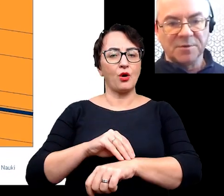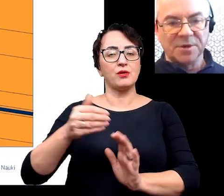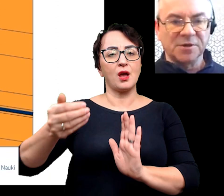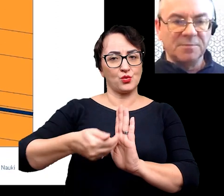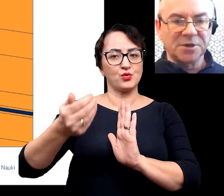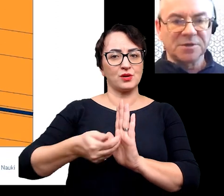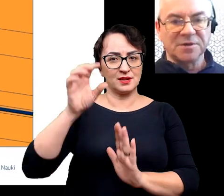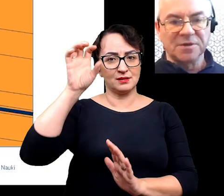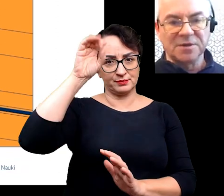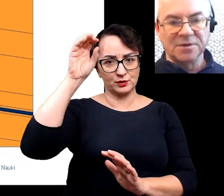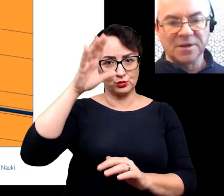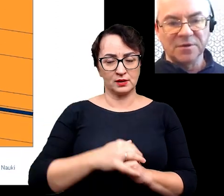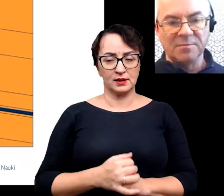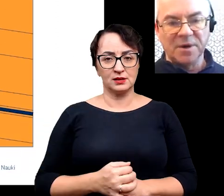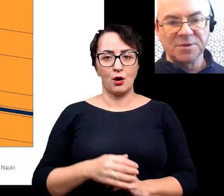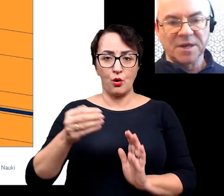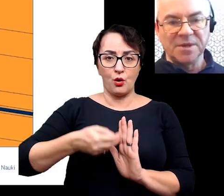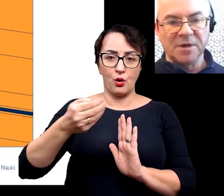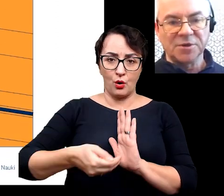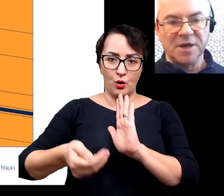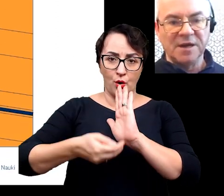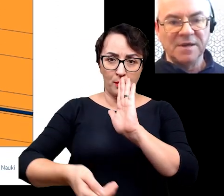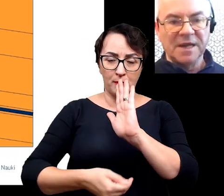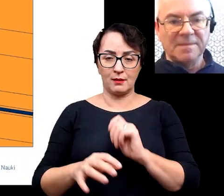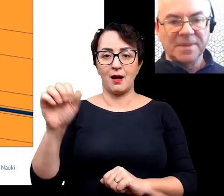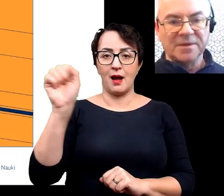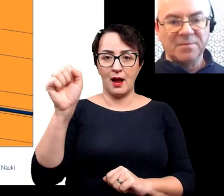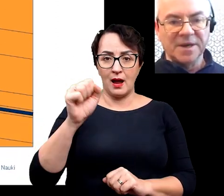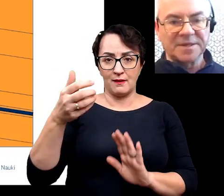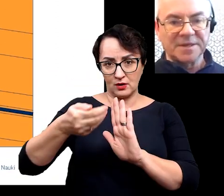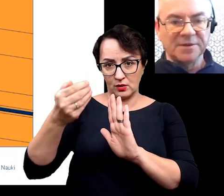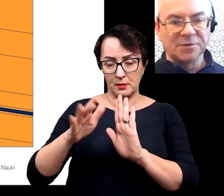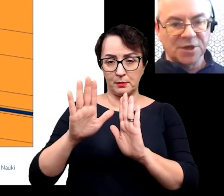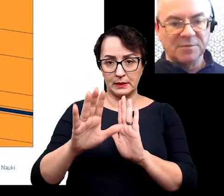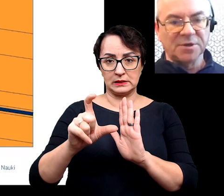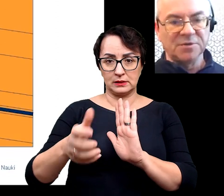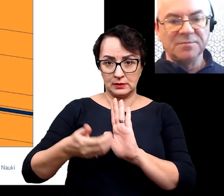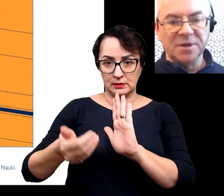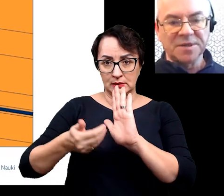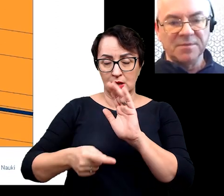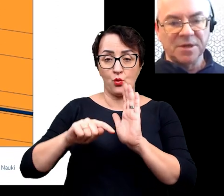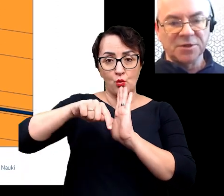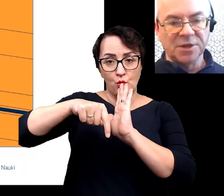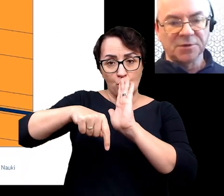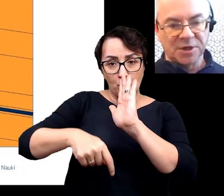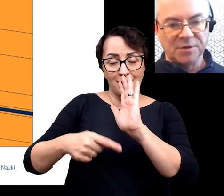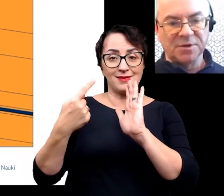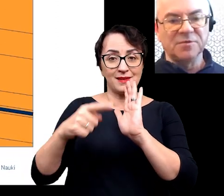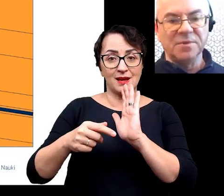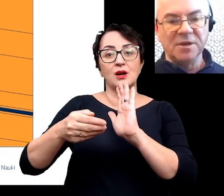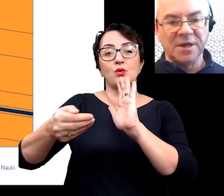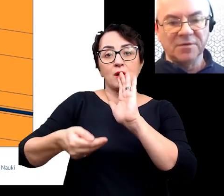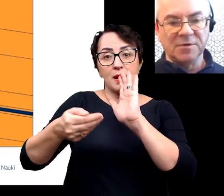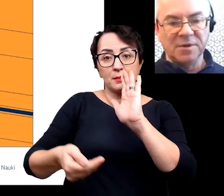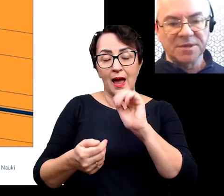trzeba kopać, kopać, kopać. Tutaj wykopaliśmy skamieniałość A, B, C, no to trzeba kopać głębiej, skamieniałość D to